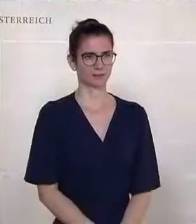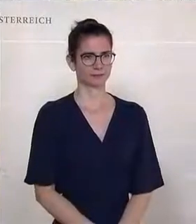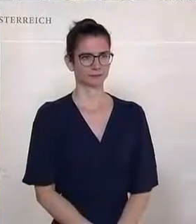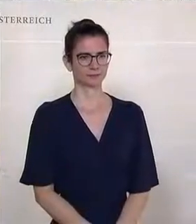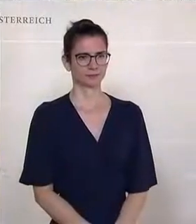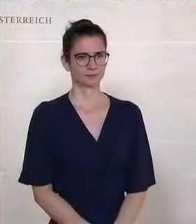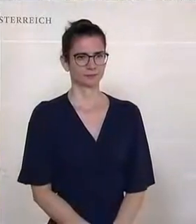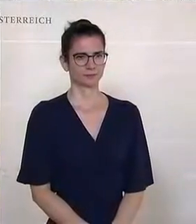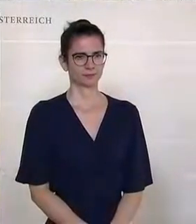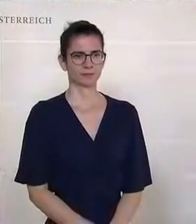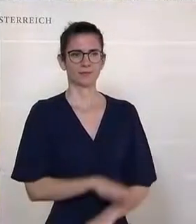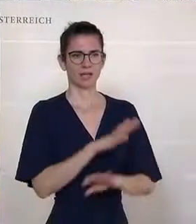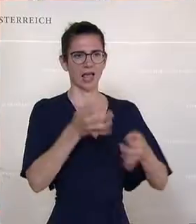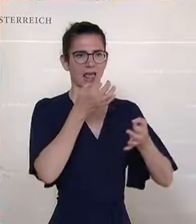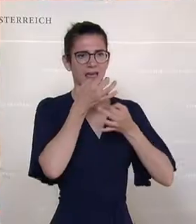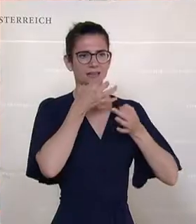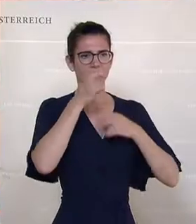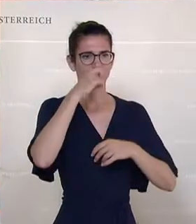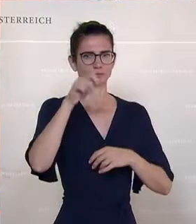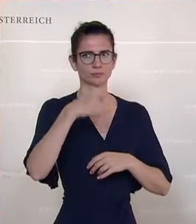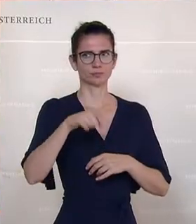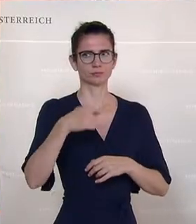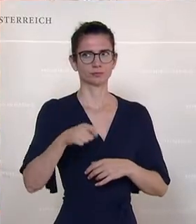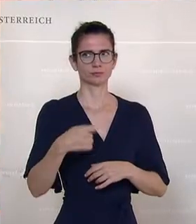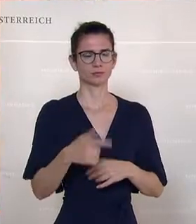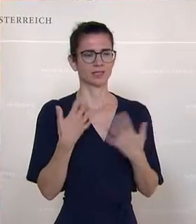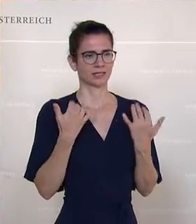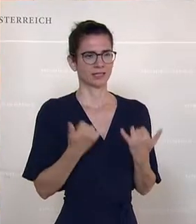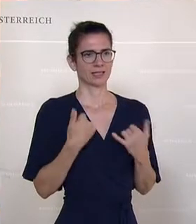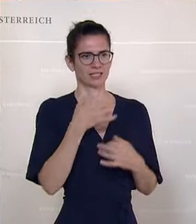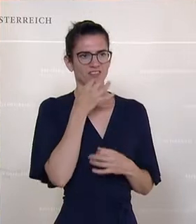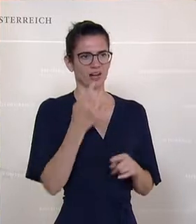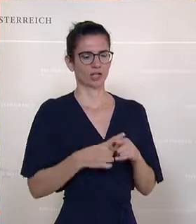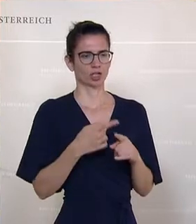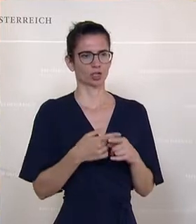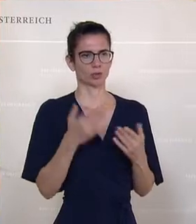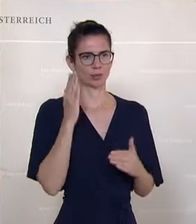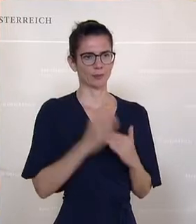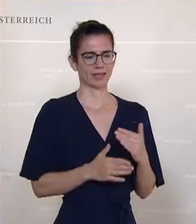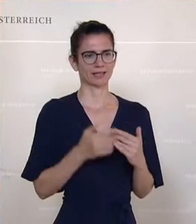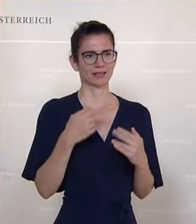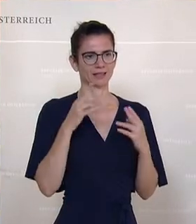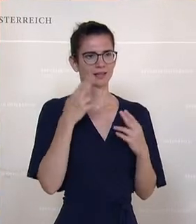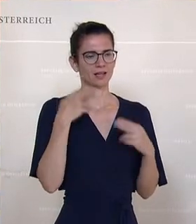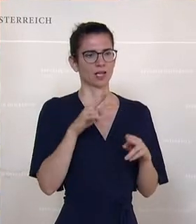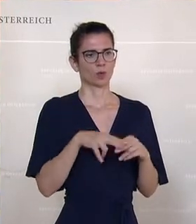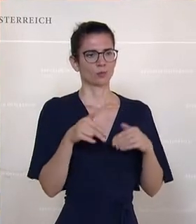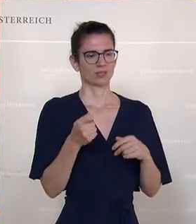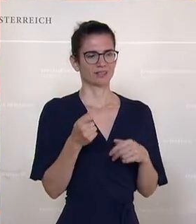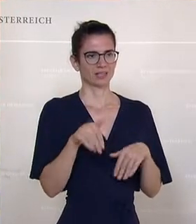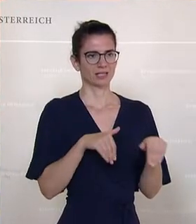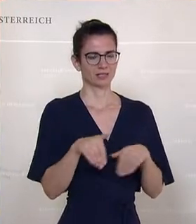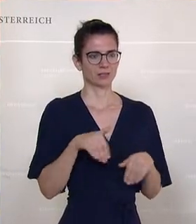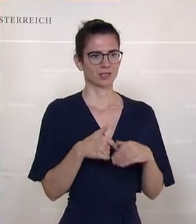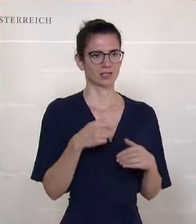Da alle Anfragen nun zum Aufruf gelangt sind, darf ich die Fragestunde für beendet erklären und mich beim Herrn Bundesfinanzminister herzlich